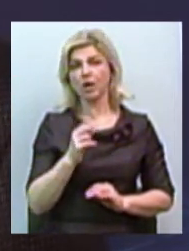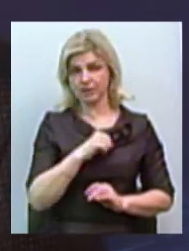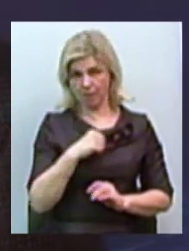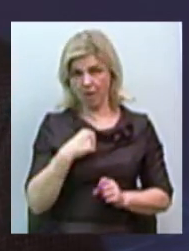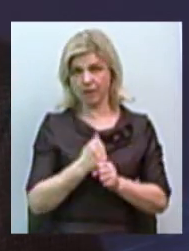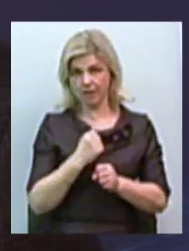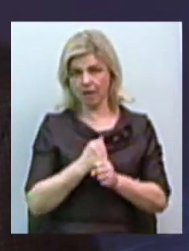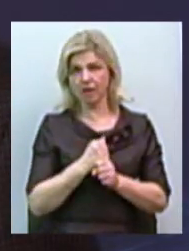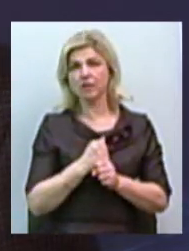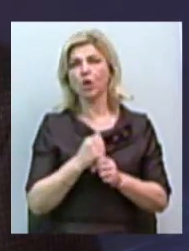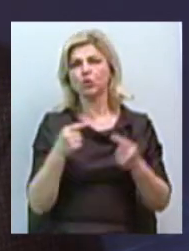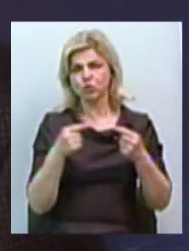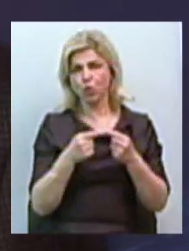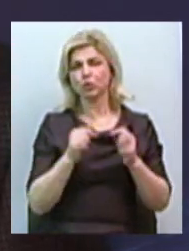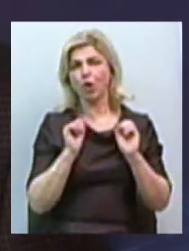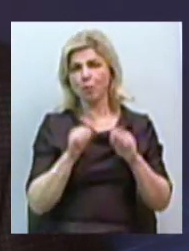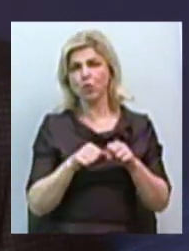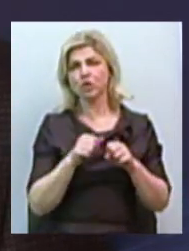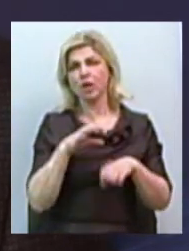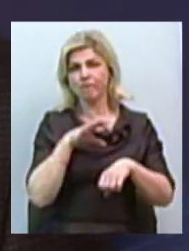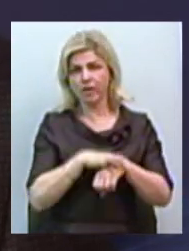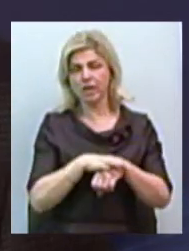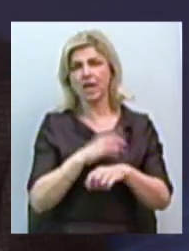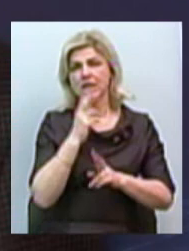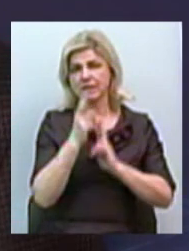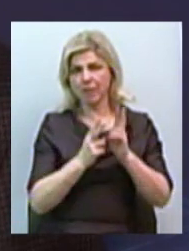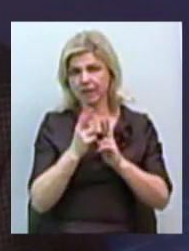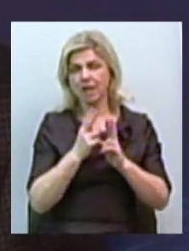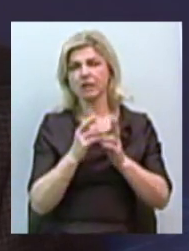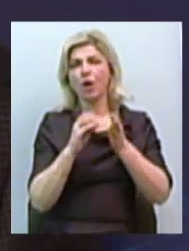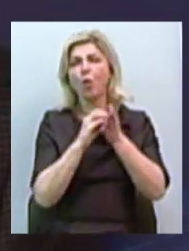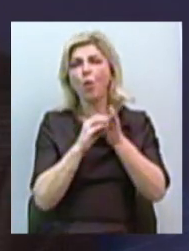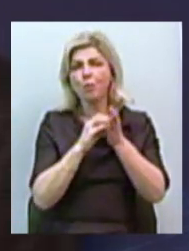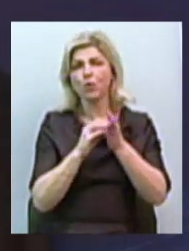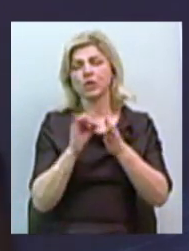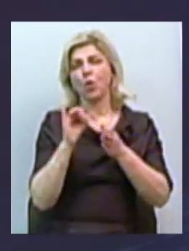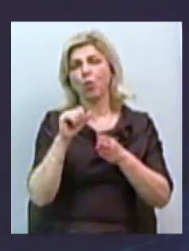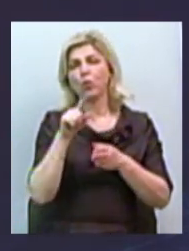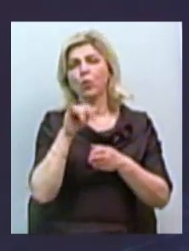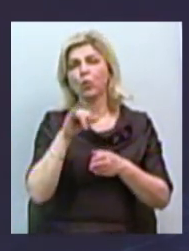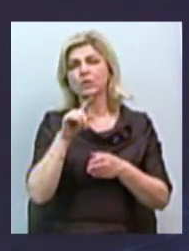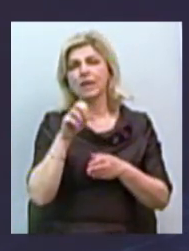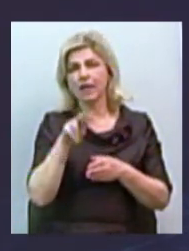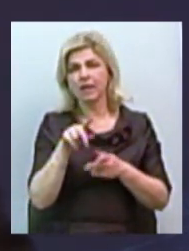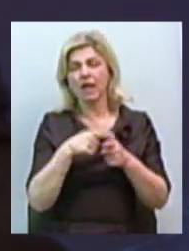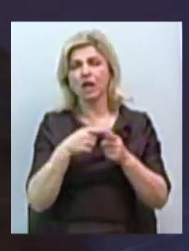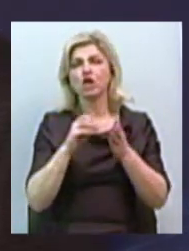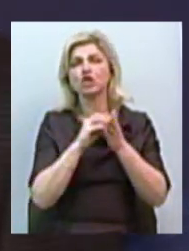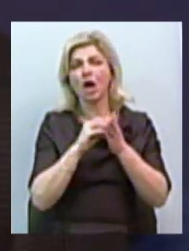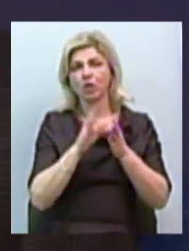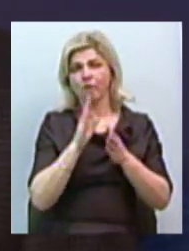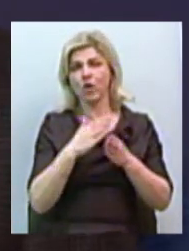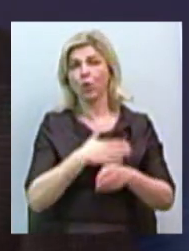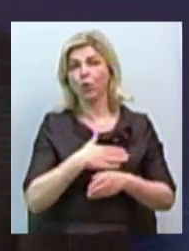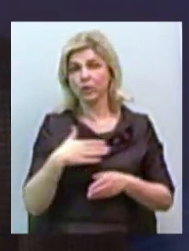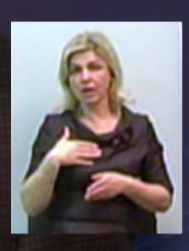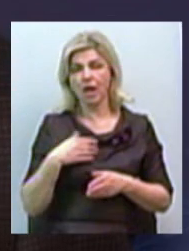вона чітко може уловити ті змінні, комочки, узілки, якщо з'являються шарики, з'являються в молочній железі, це